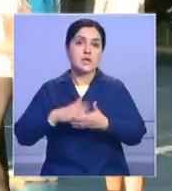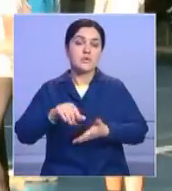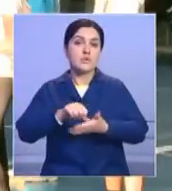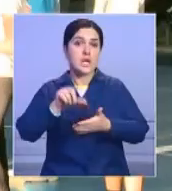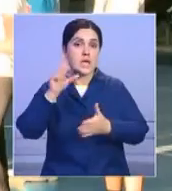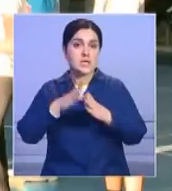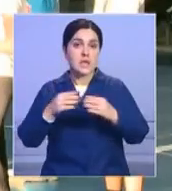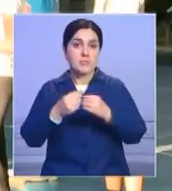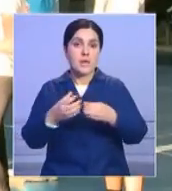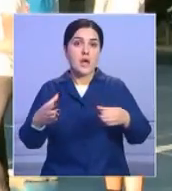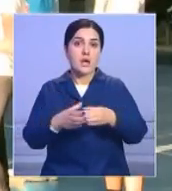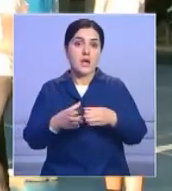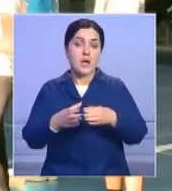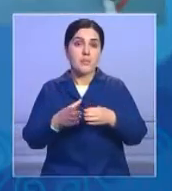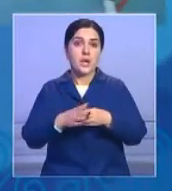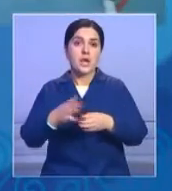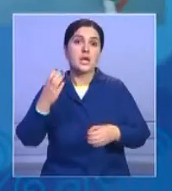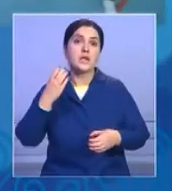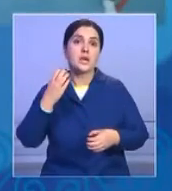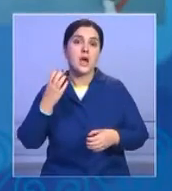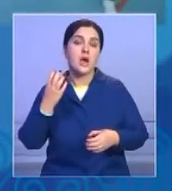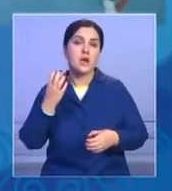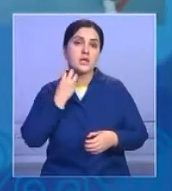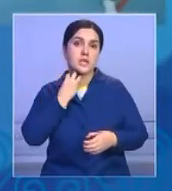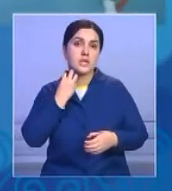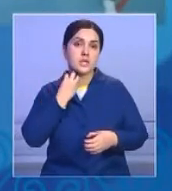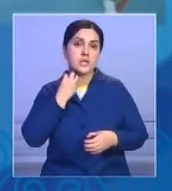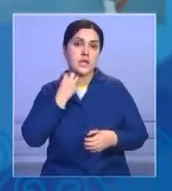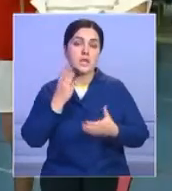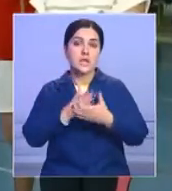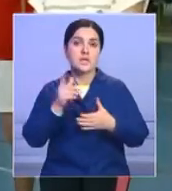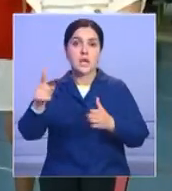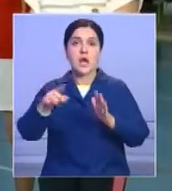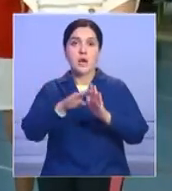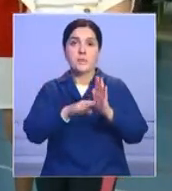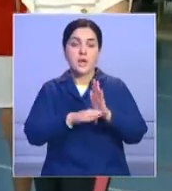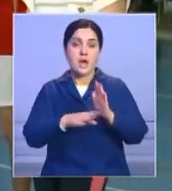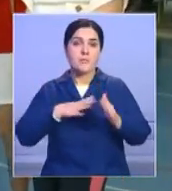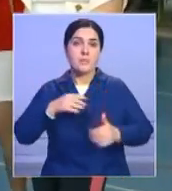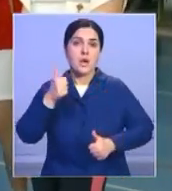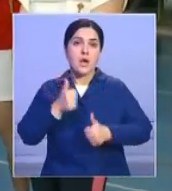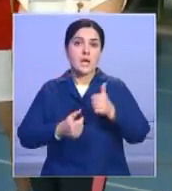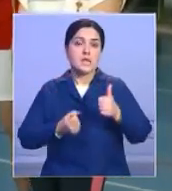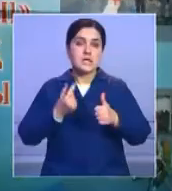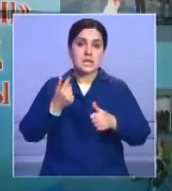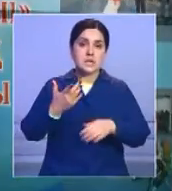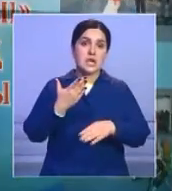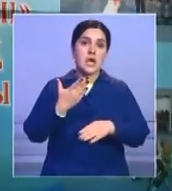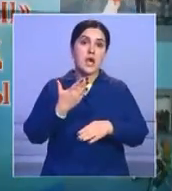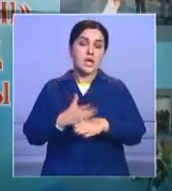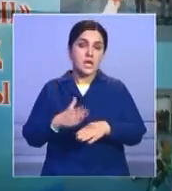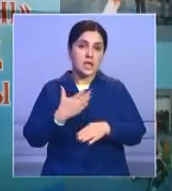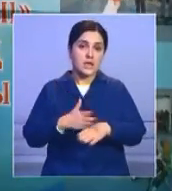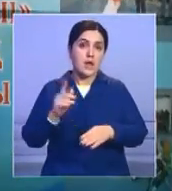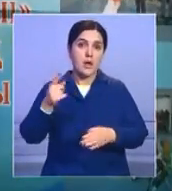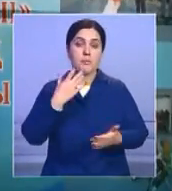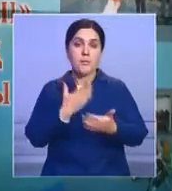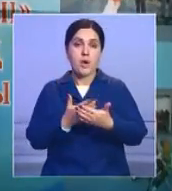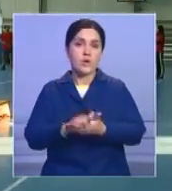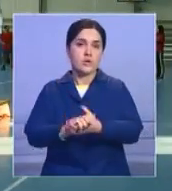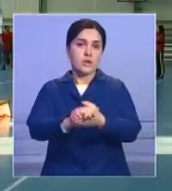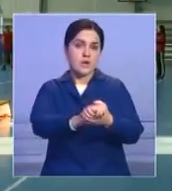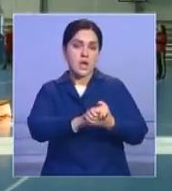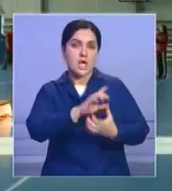семейные команды со всех районов области и Казаларды. Программа состязания состояла из нескольких этапов. Ее участники продемонстрировали